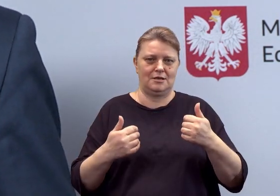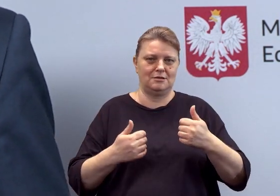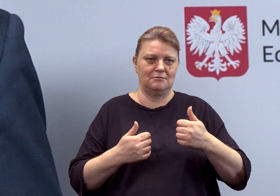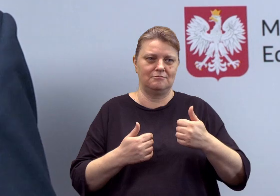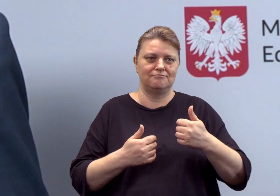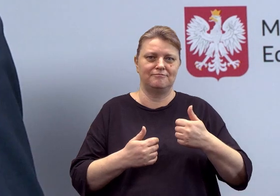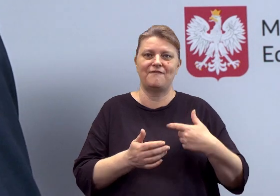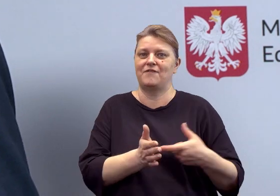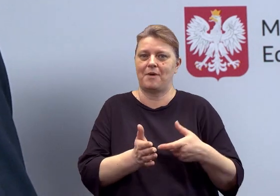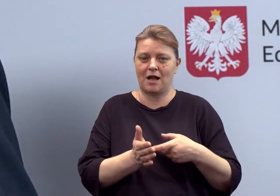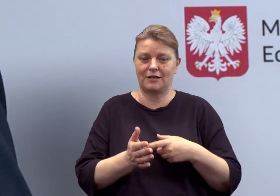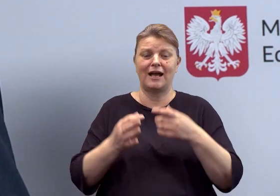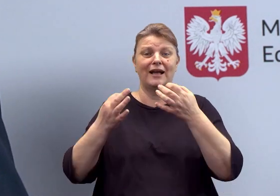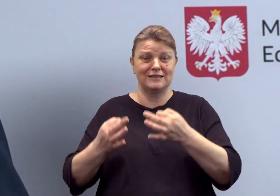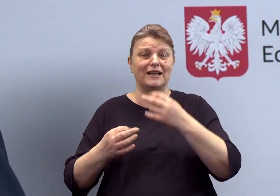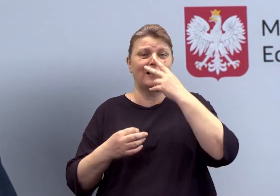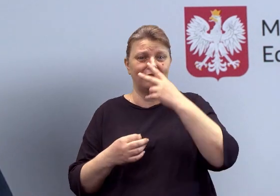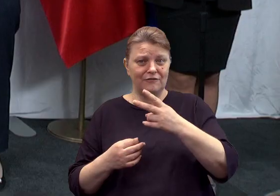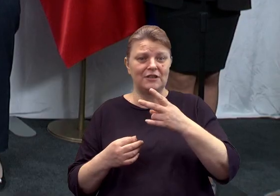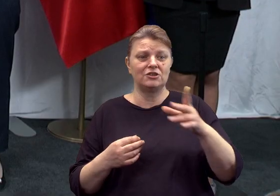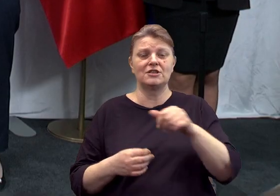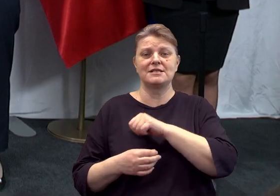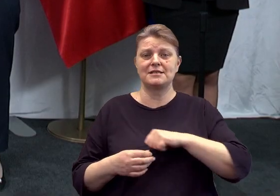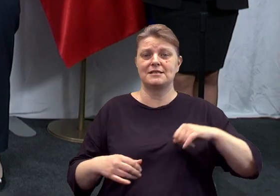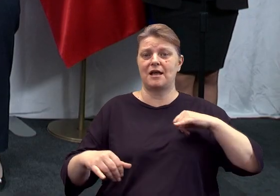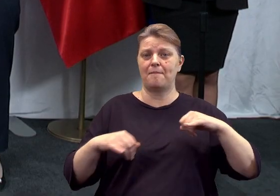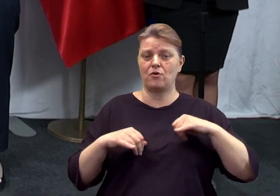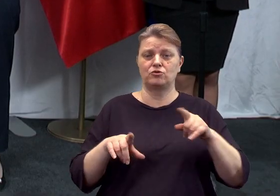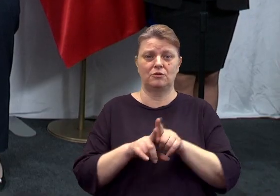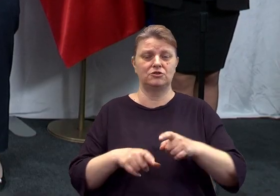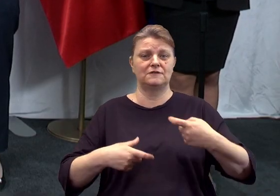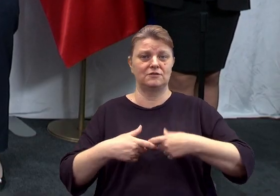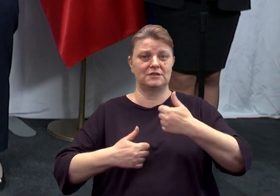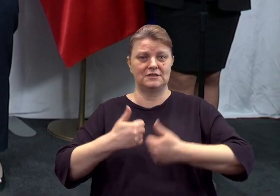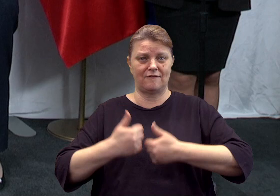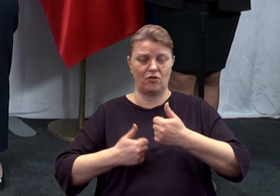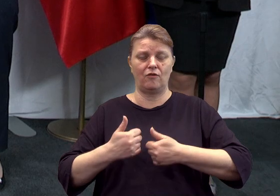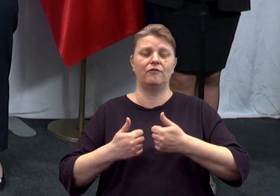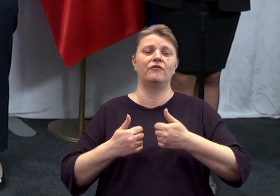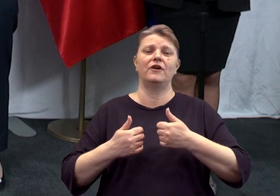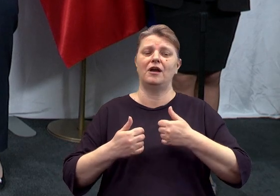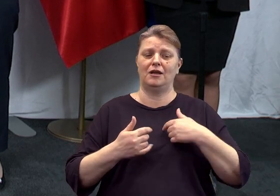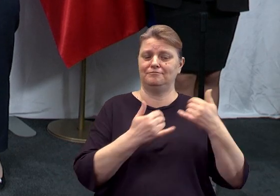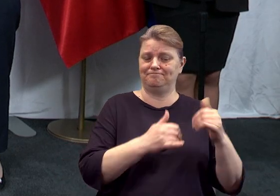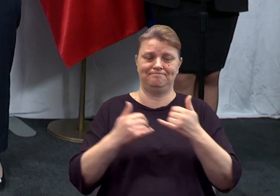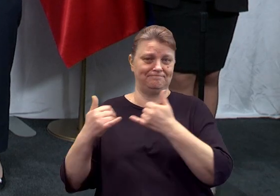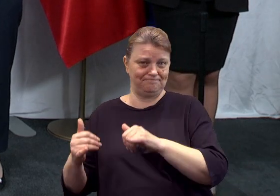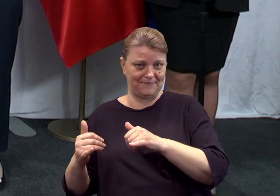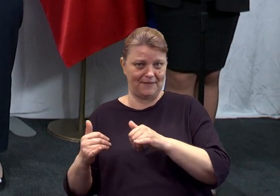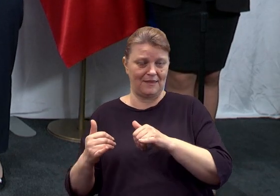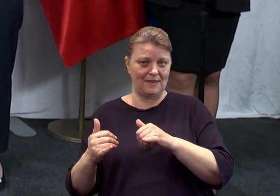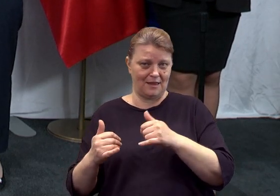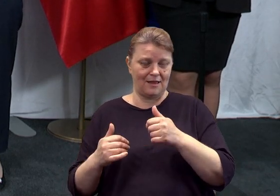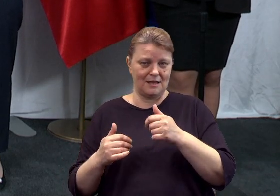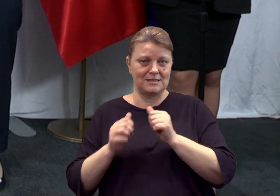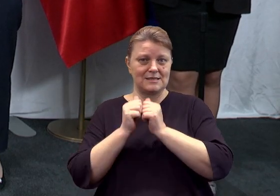podkreślił, widać wyraźnie, że podejście strony samorządowej i związkowej w wielu kwestiach różni się, ale na szczęście